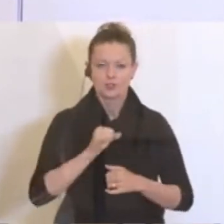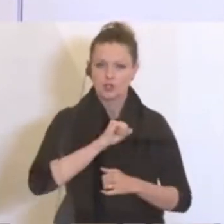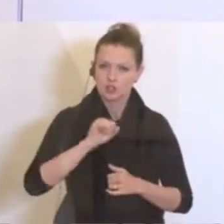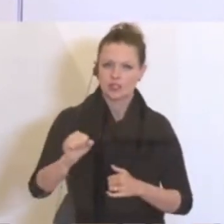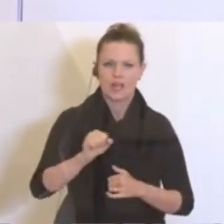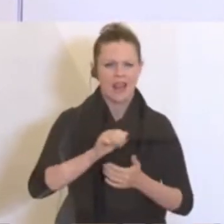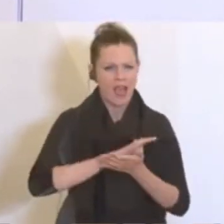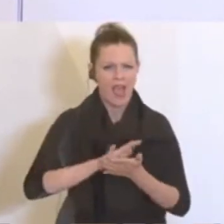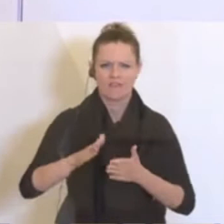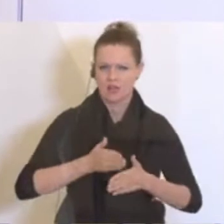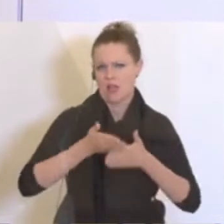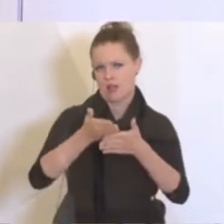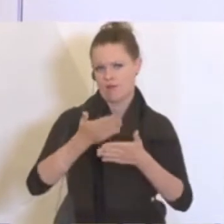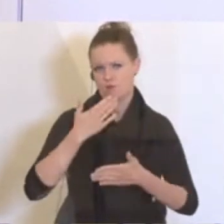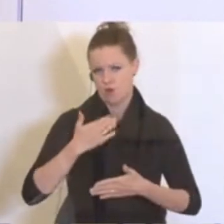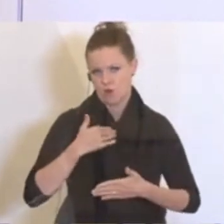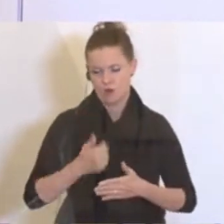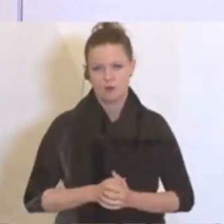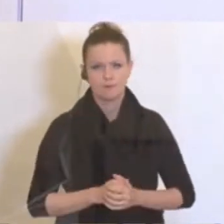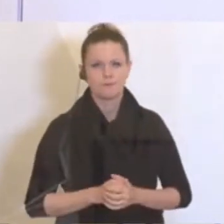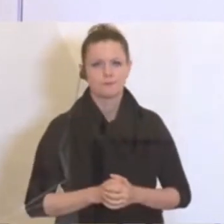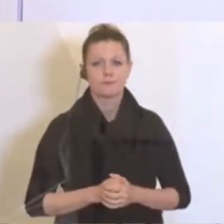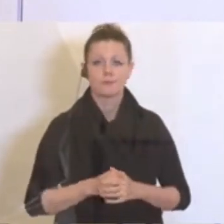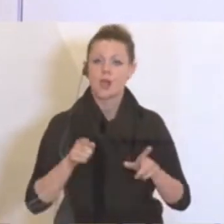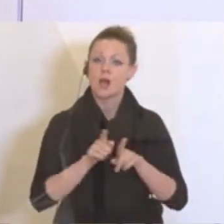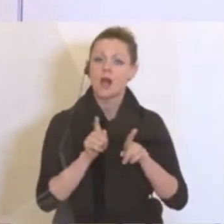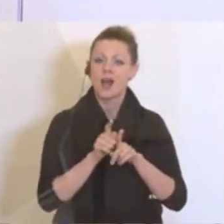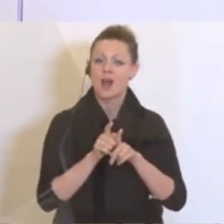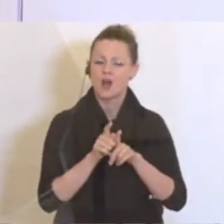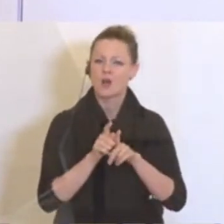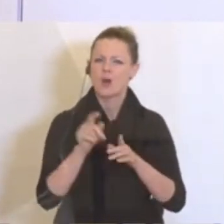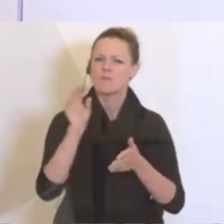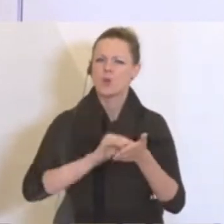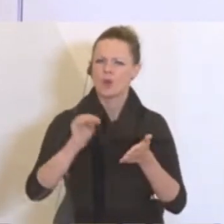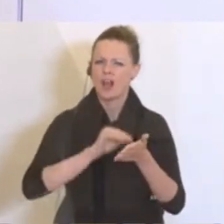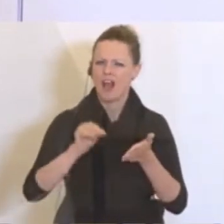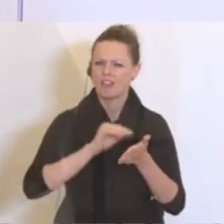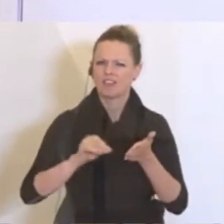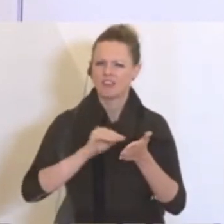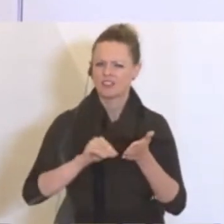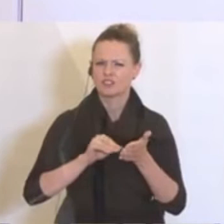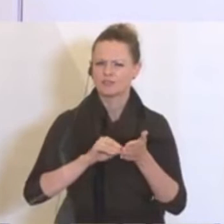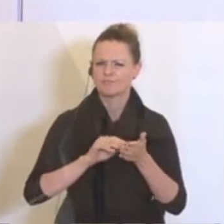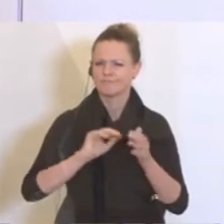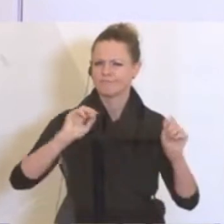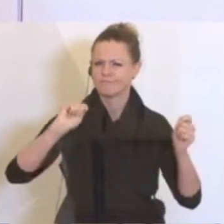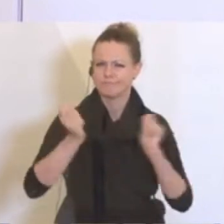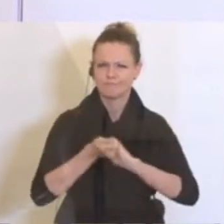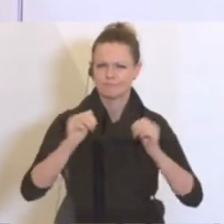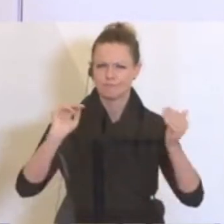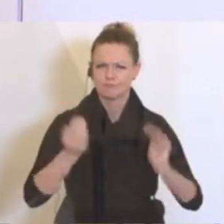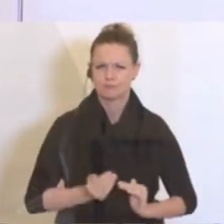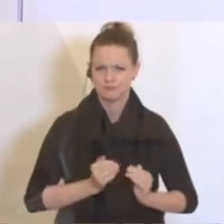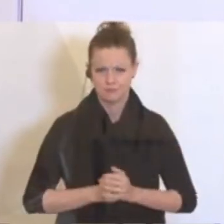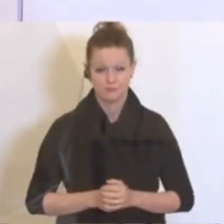unbürokratisch auch helfen und vor allem eben auch eine spürbare Entbürokratisierung mit sich bringen. Dazu